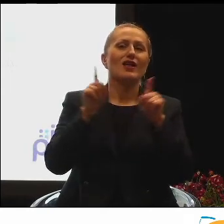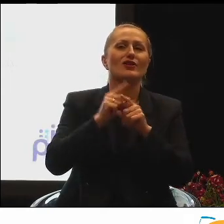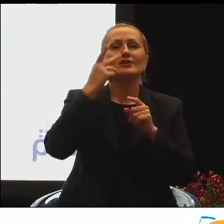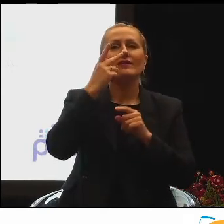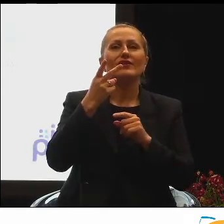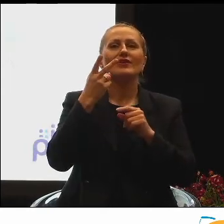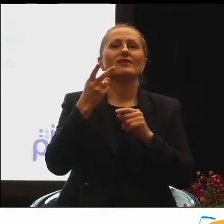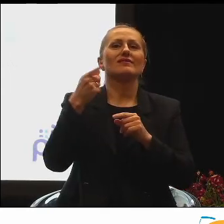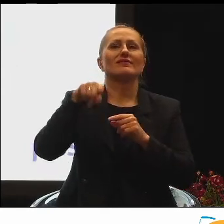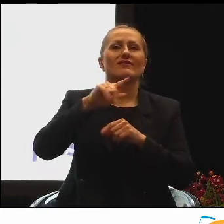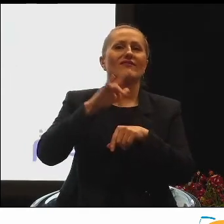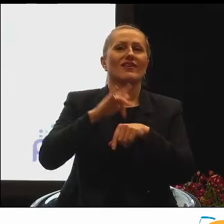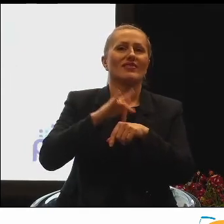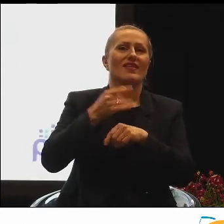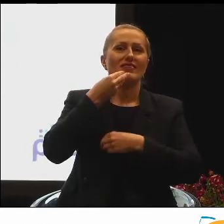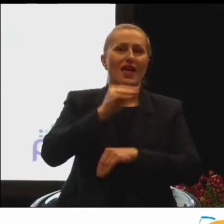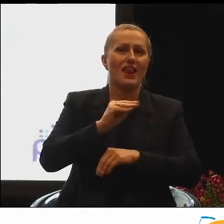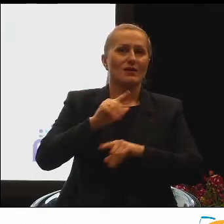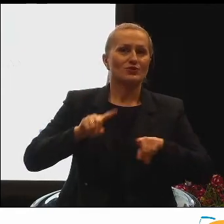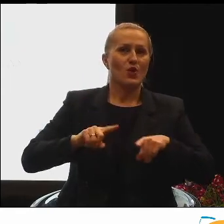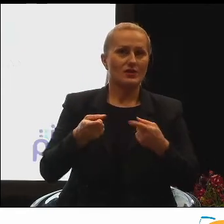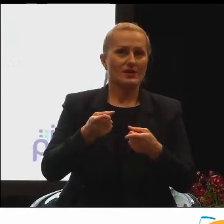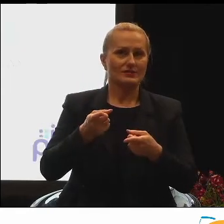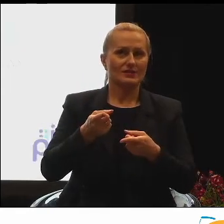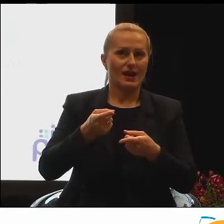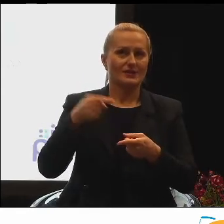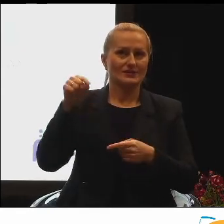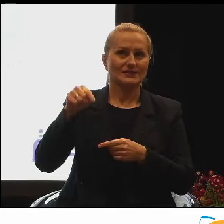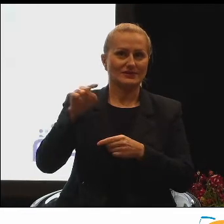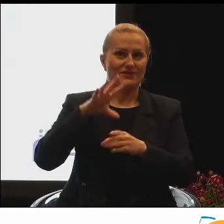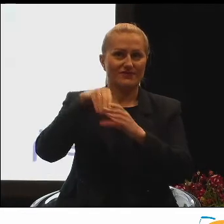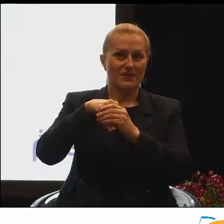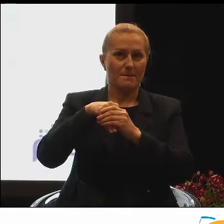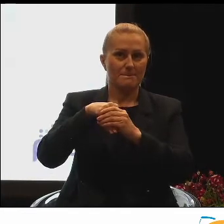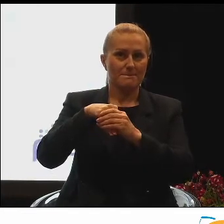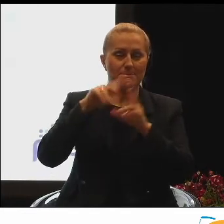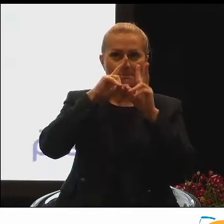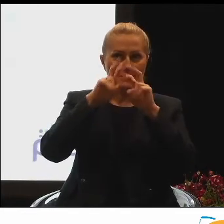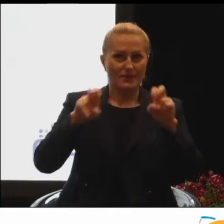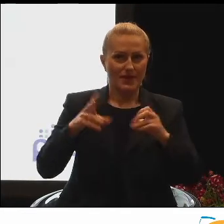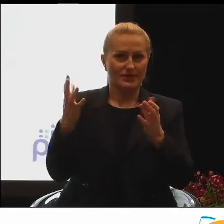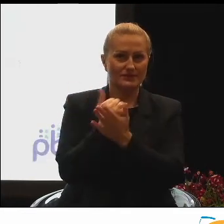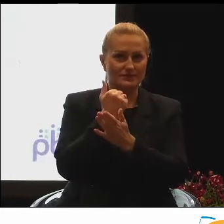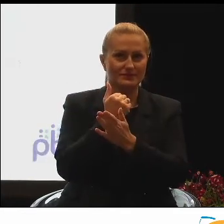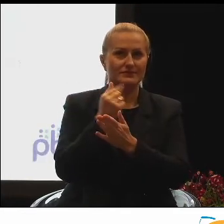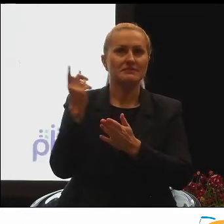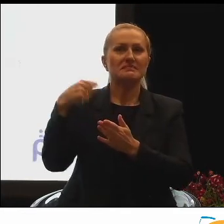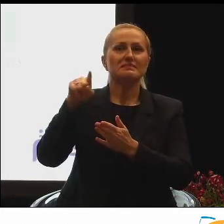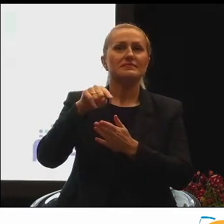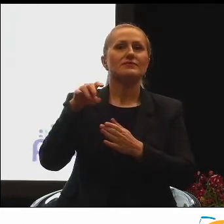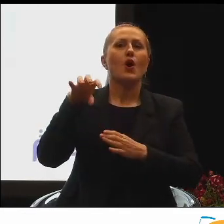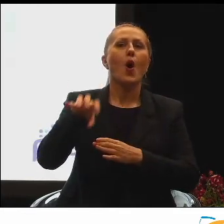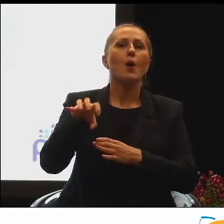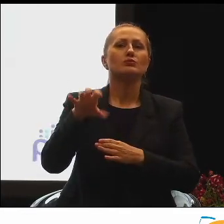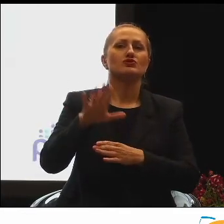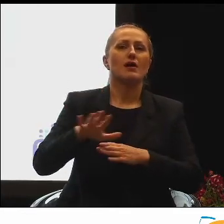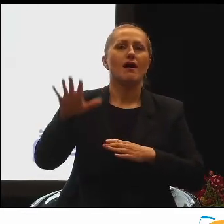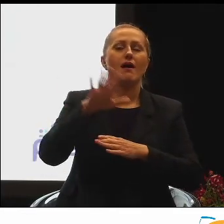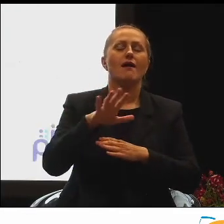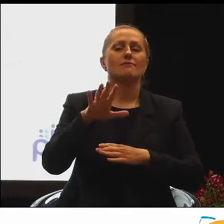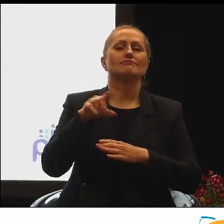wynik najlepszej organizacji w tym zestawieniu, w tym badaniu, obszarem, z